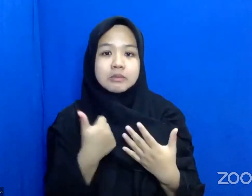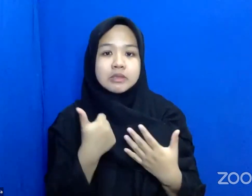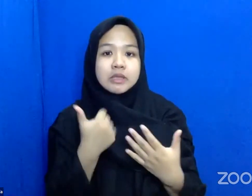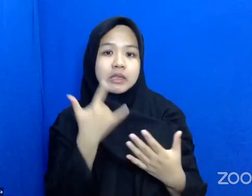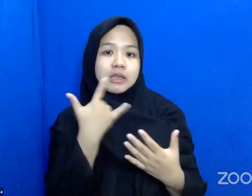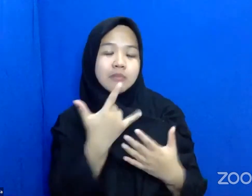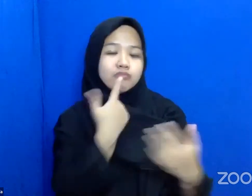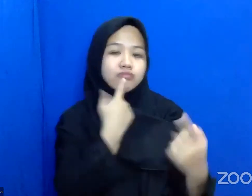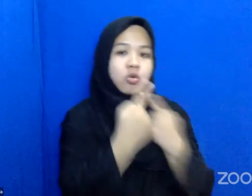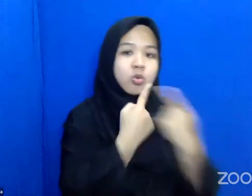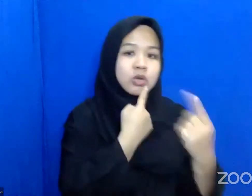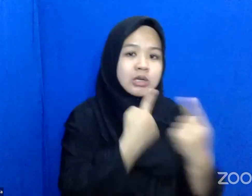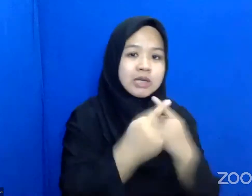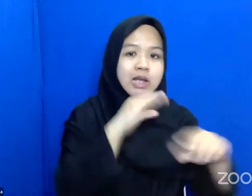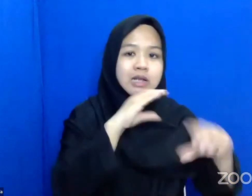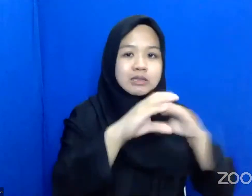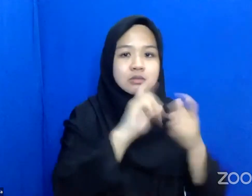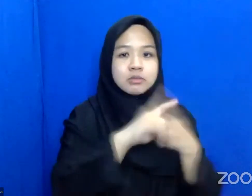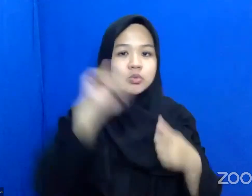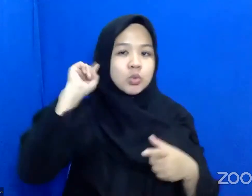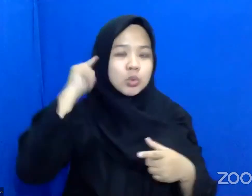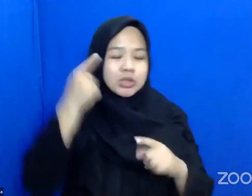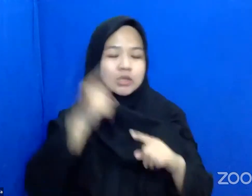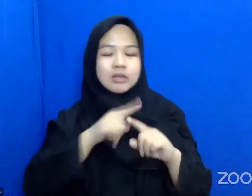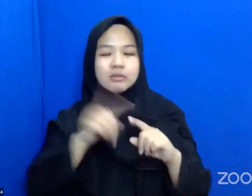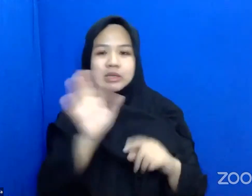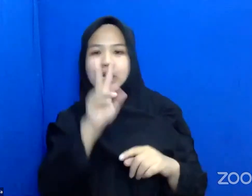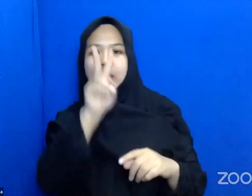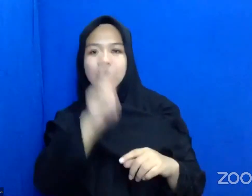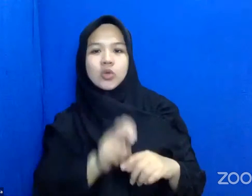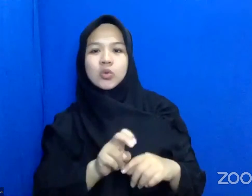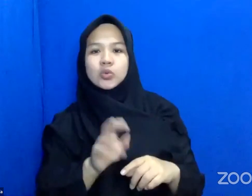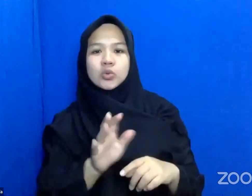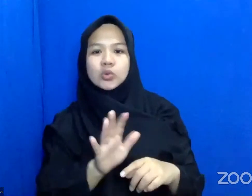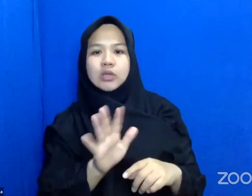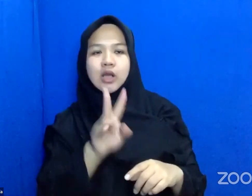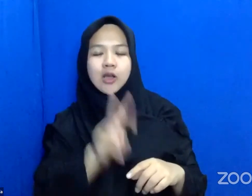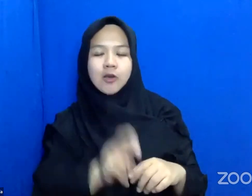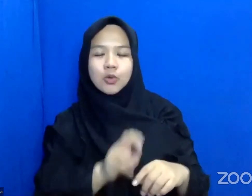Bisa Berkomunikasi Dengan Teman-teman Tuli Tanpa Harus Apa Namanya